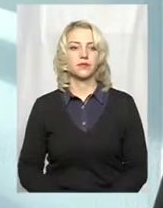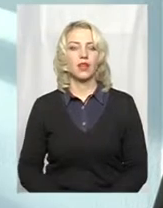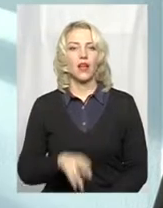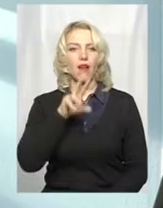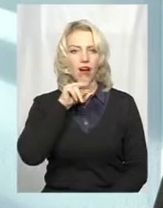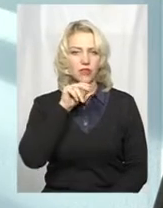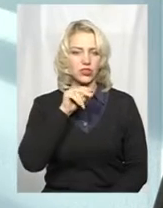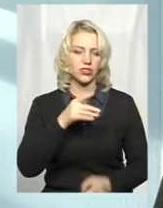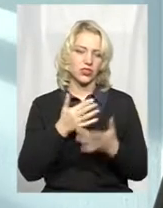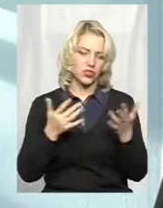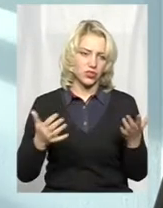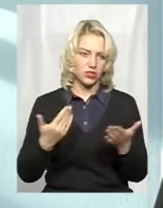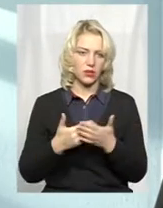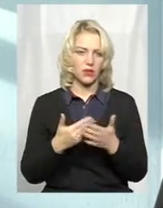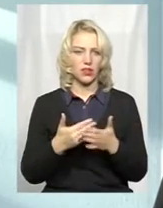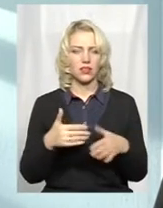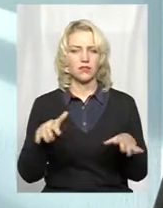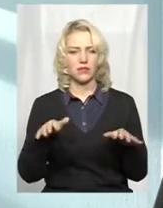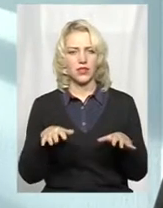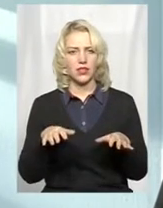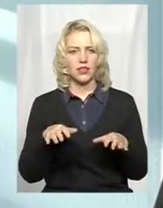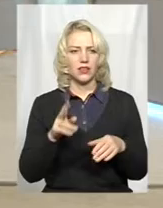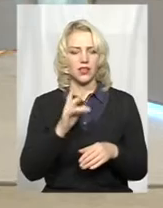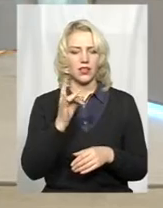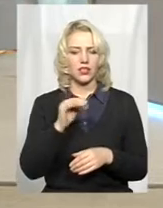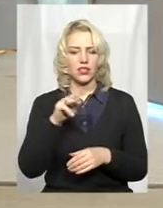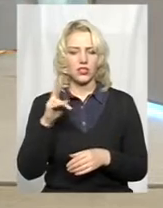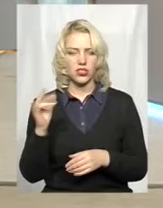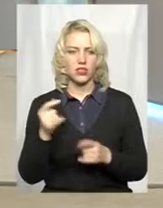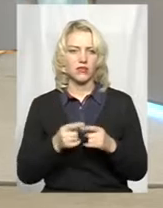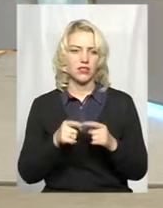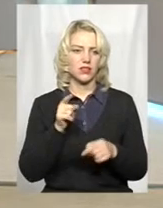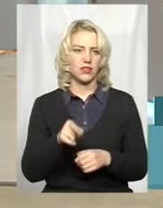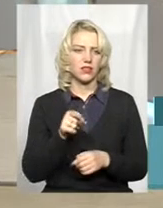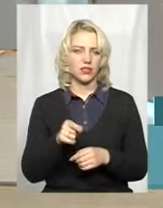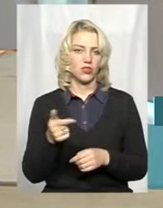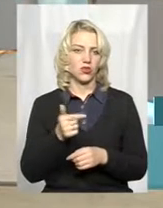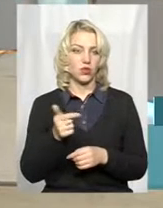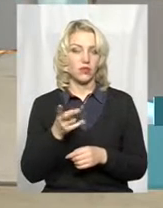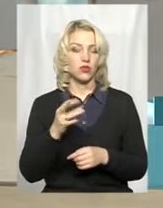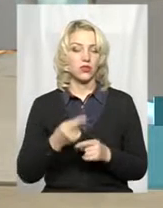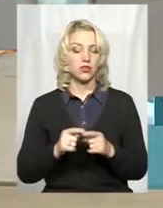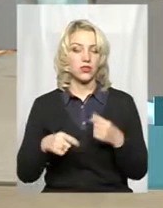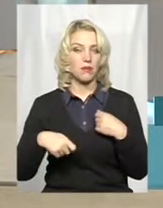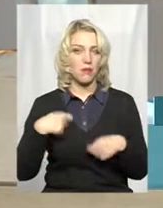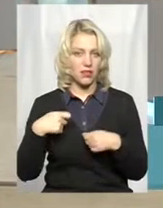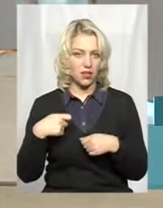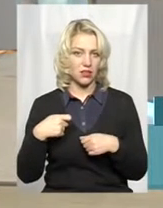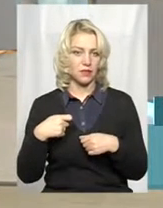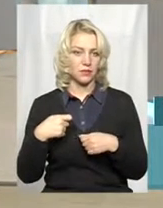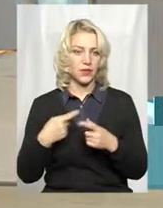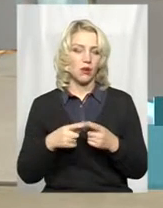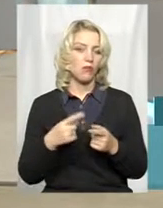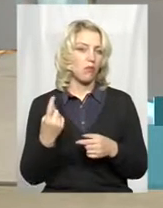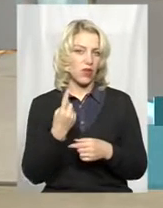качки, інші качки, допустім, крижні, там, вони в тисячу гривень. Але ці збитки, ну, по